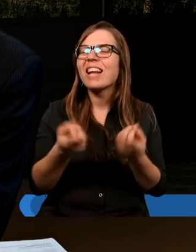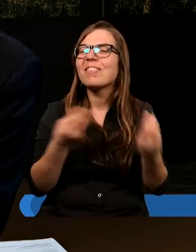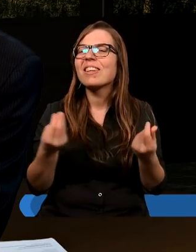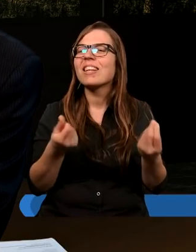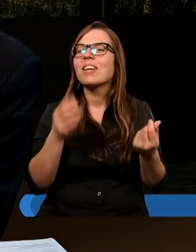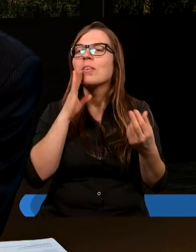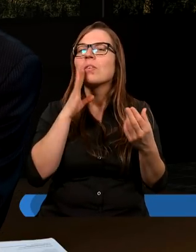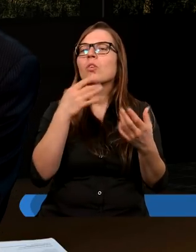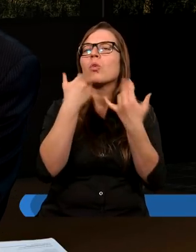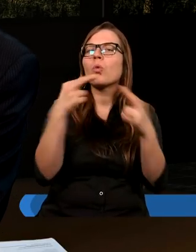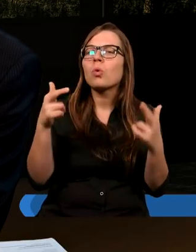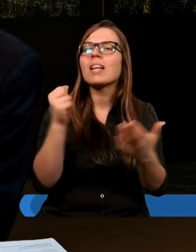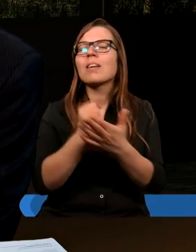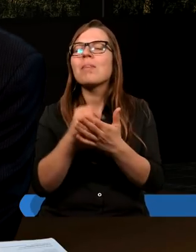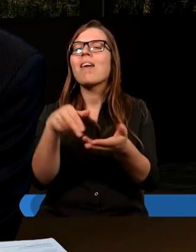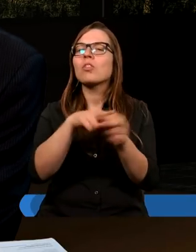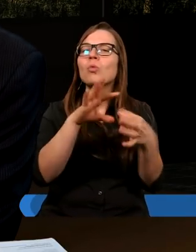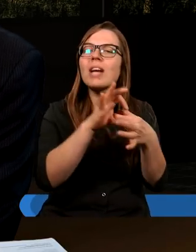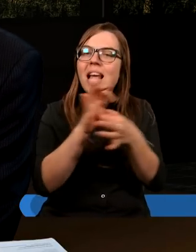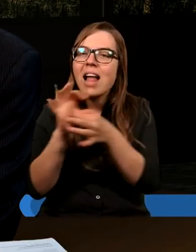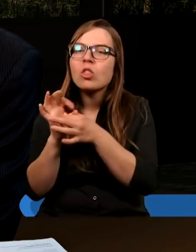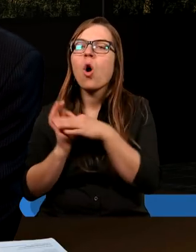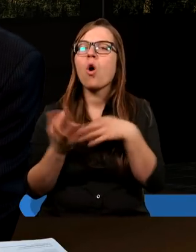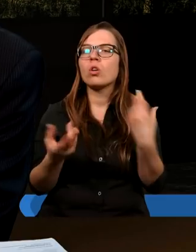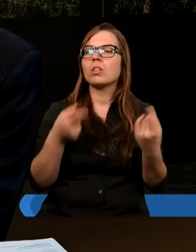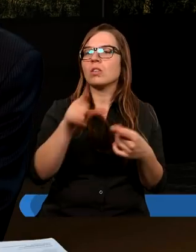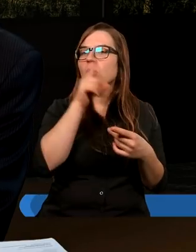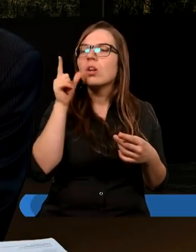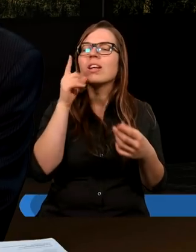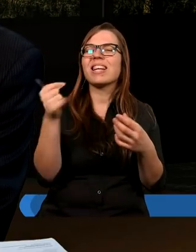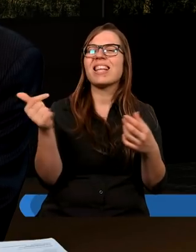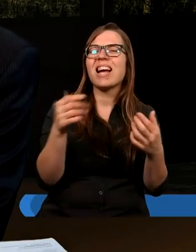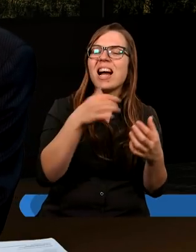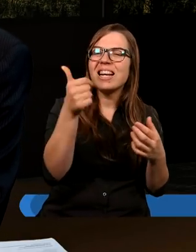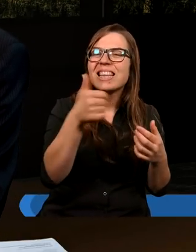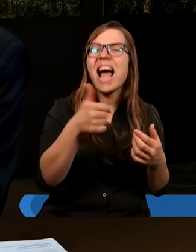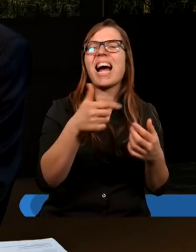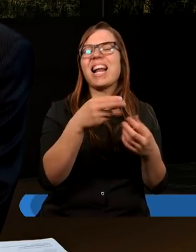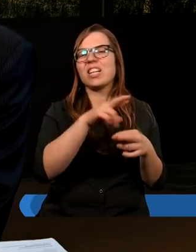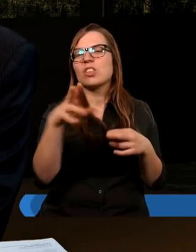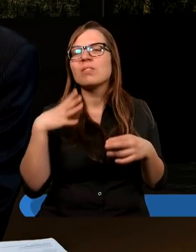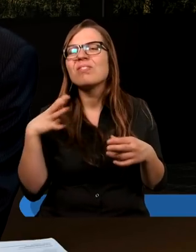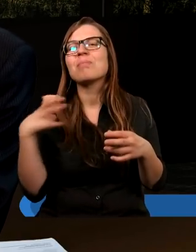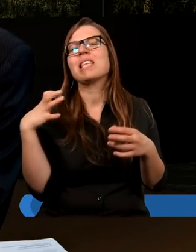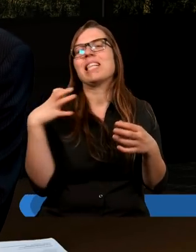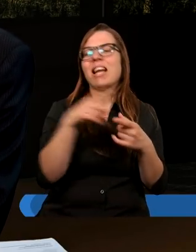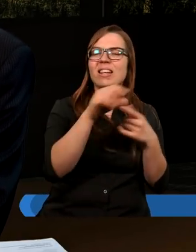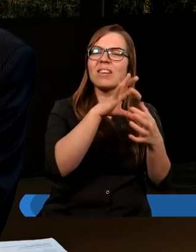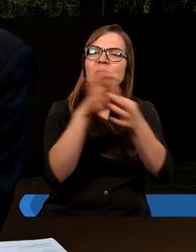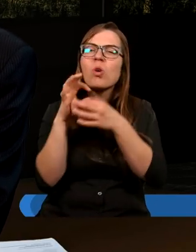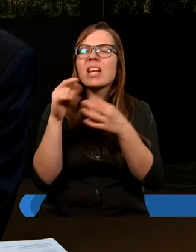jednoczą, różne sprawy, które jednoczą ludzi. Jednoczą ludzi interesy, jednoczą ludzi jakieś wspólne